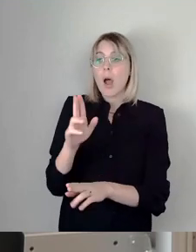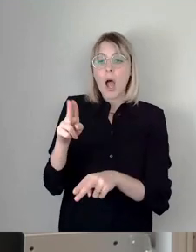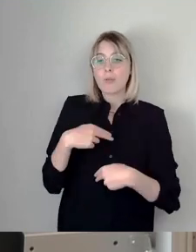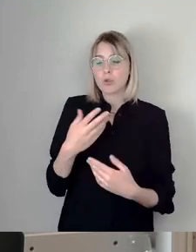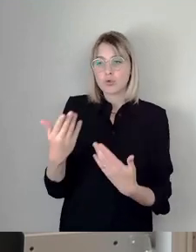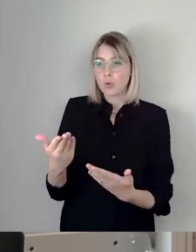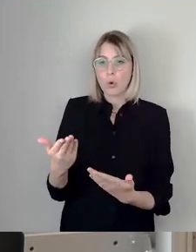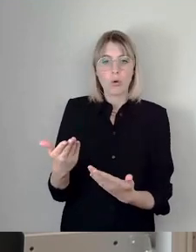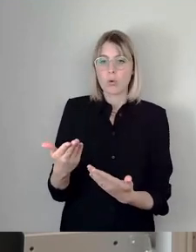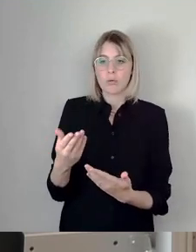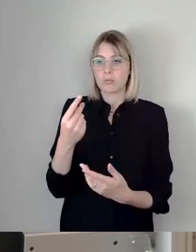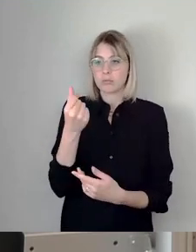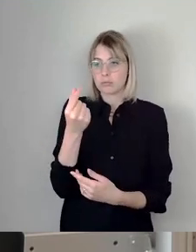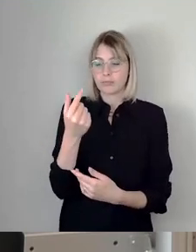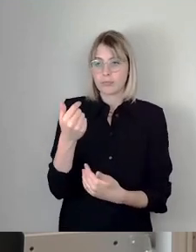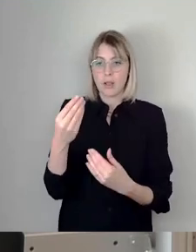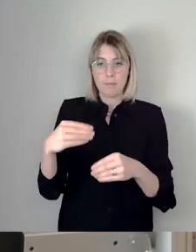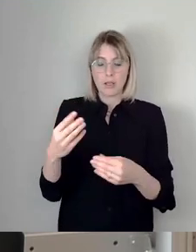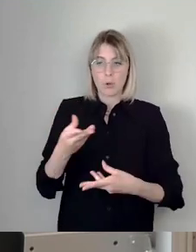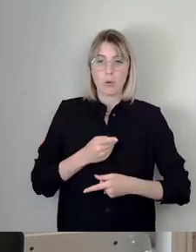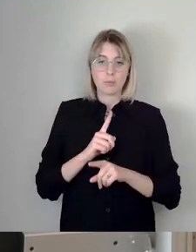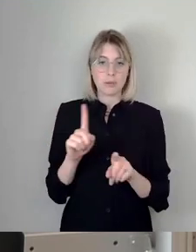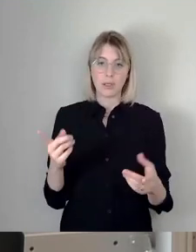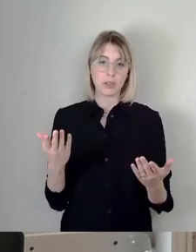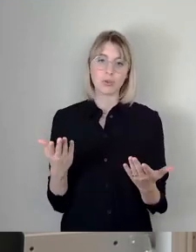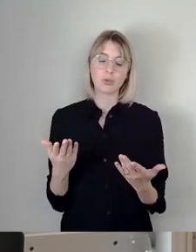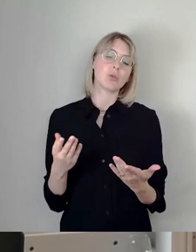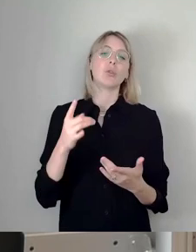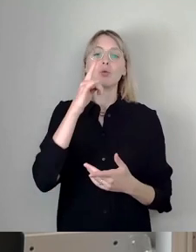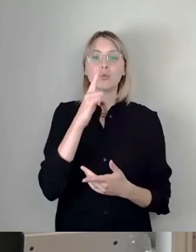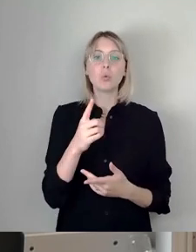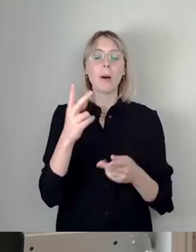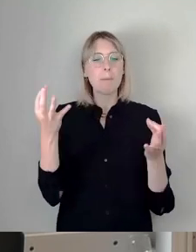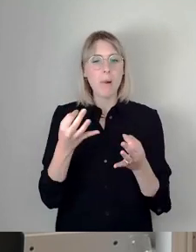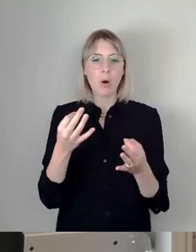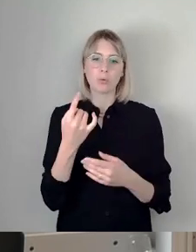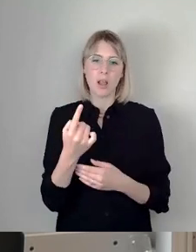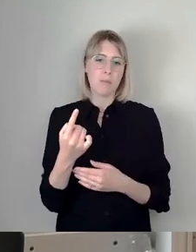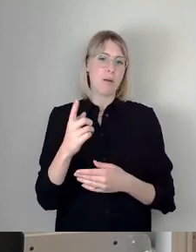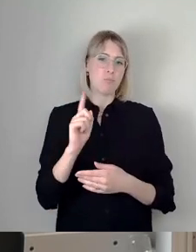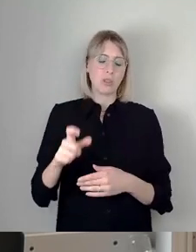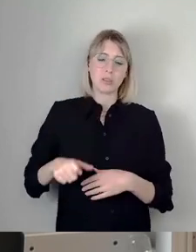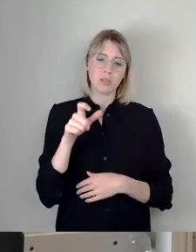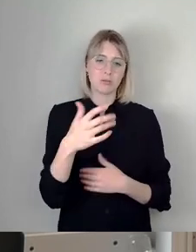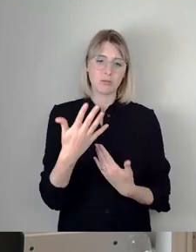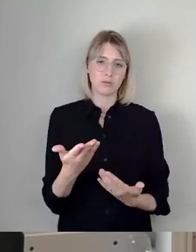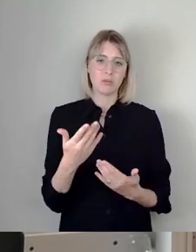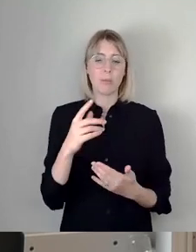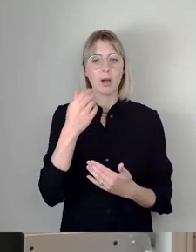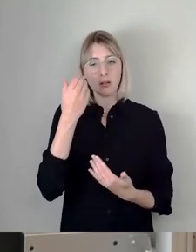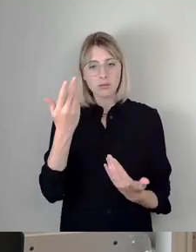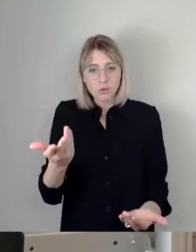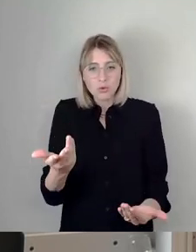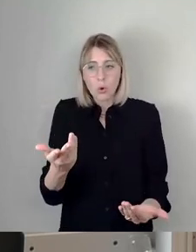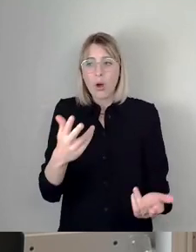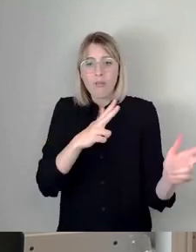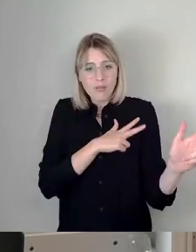in Aussicht stellen. Und dass das nur durch erhebliche Investitionen erreicht werden kann. Also liebe Leute, wir müssen uns ehrlich machen bei dem Thema.